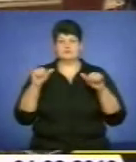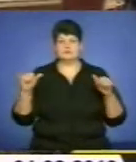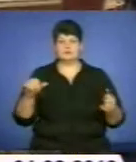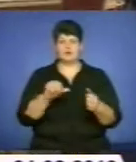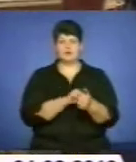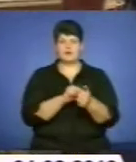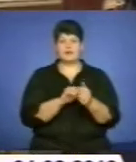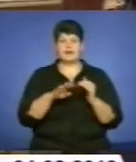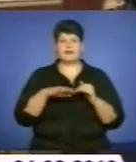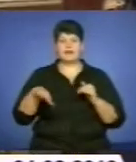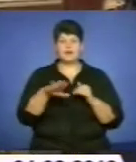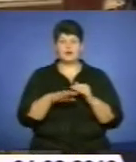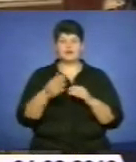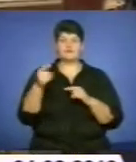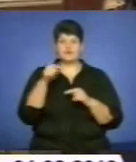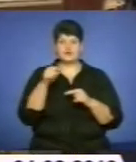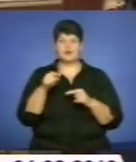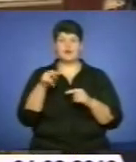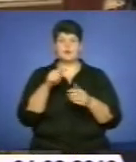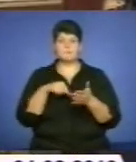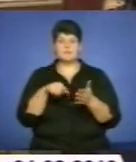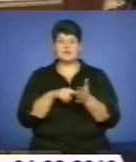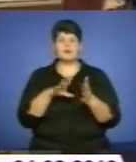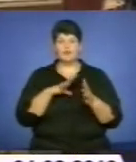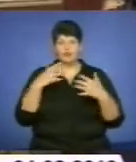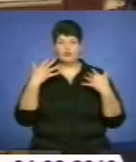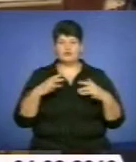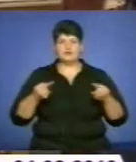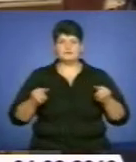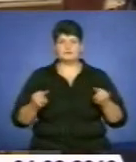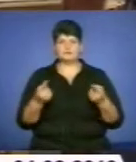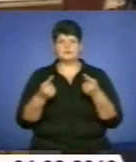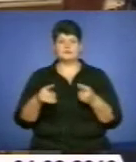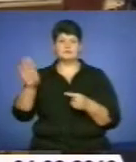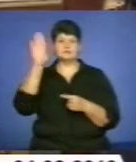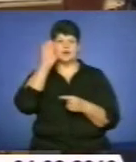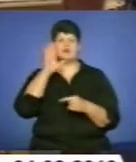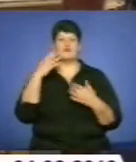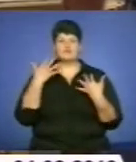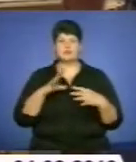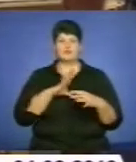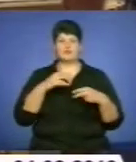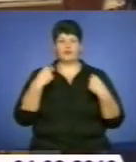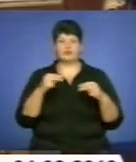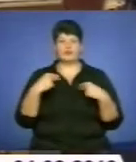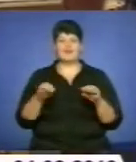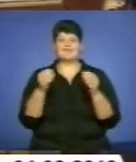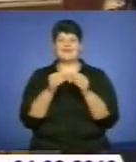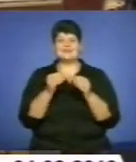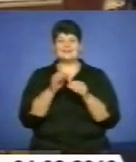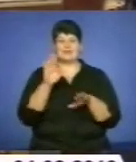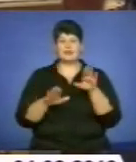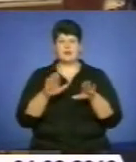вказаного міста в минулому році було затримано громадянина, який збув. В ході проведення оперативної закупівлі 10 кілограмів